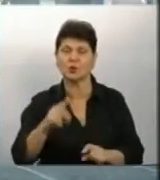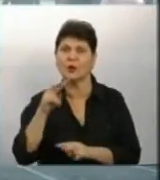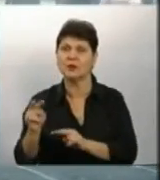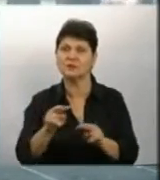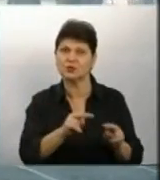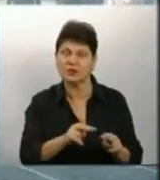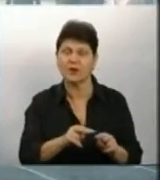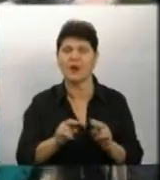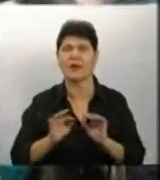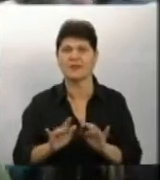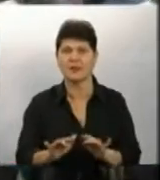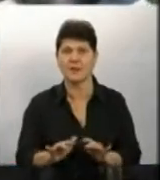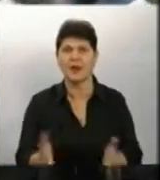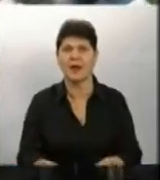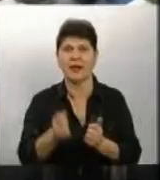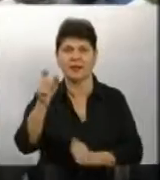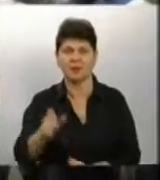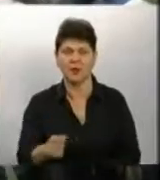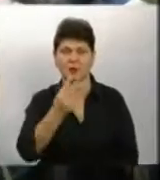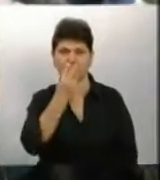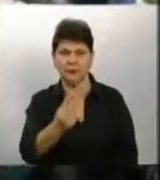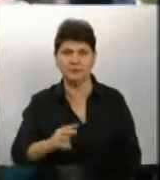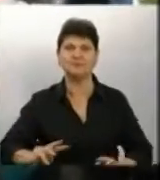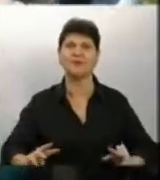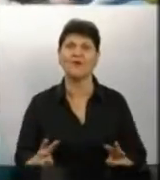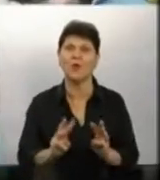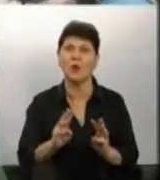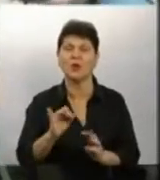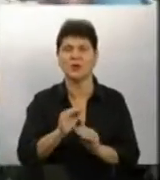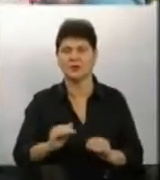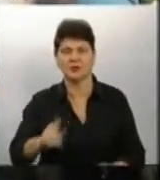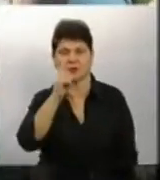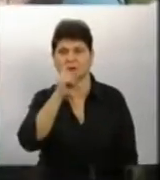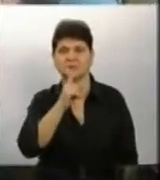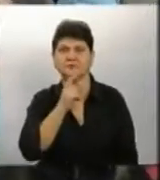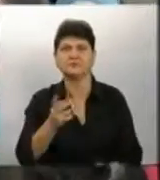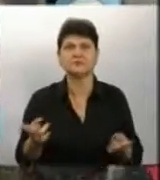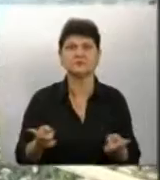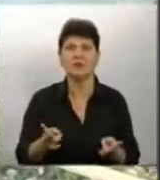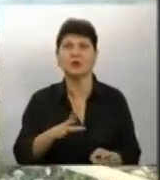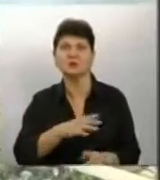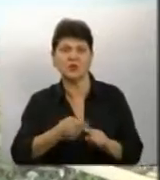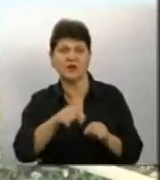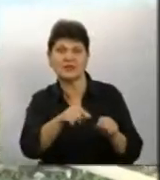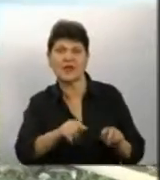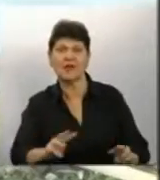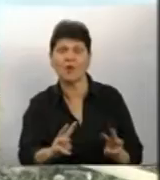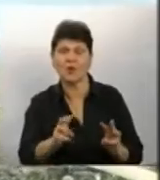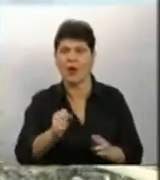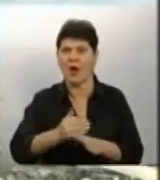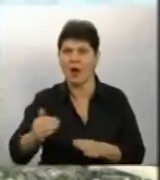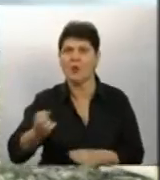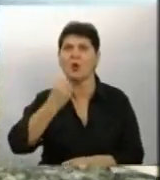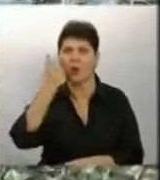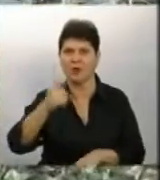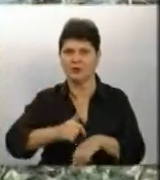діями рятувальників Побачили вогонь і діти не зрозуміли, для чого потрібен був цей вогонь А потім, коли вже